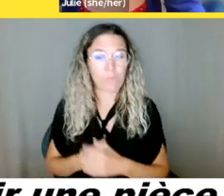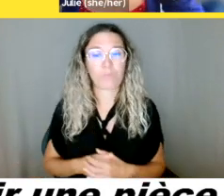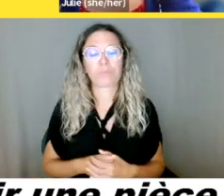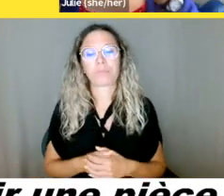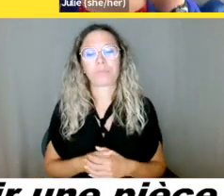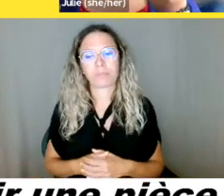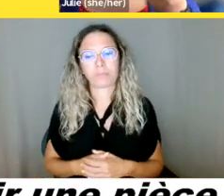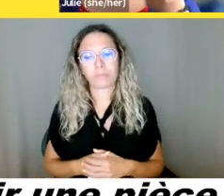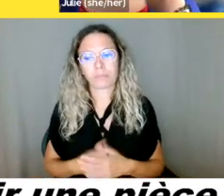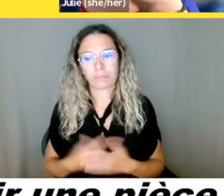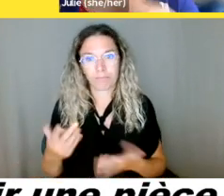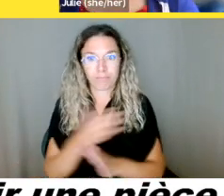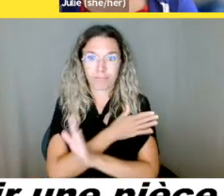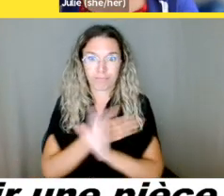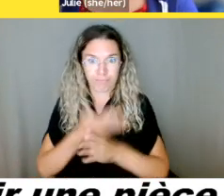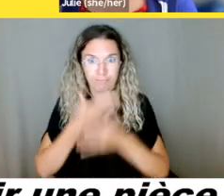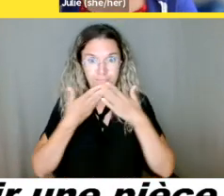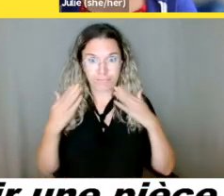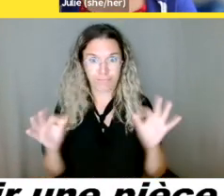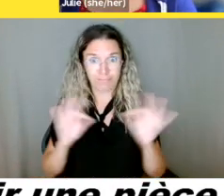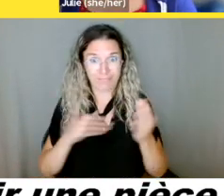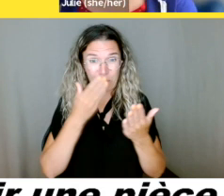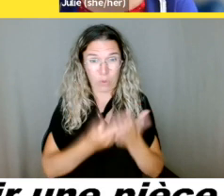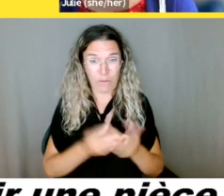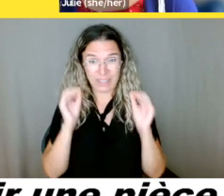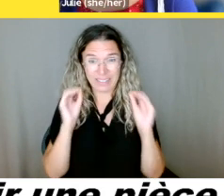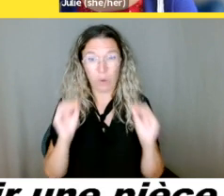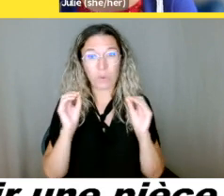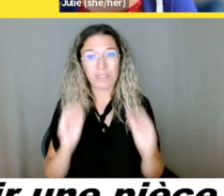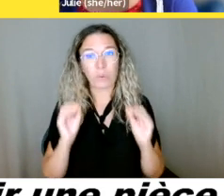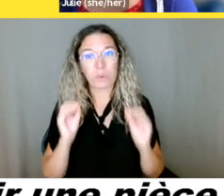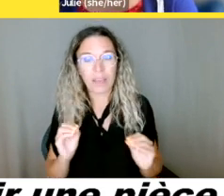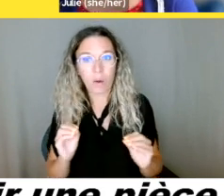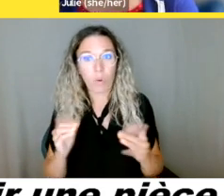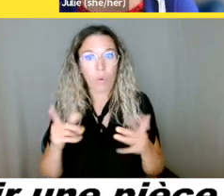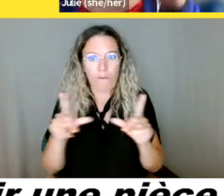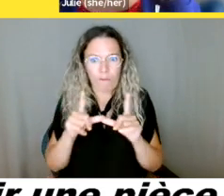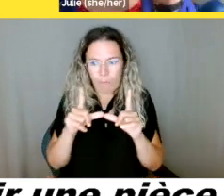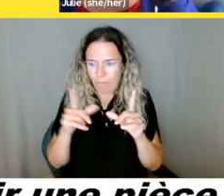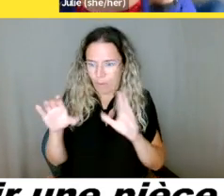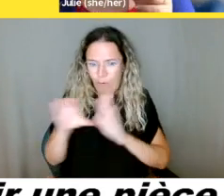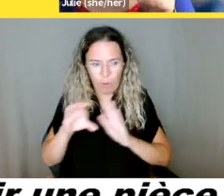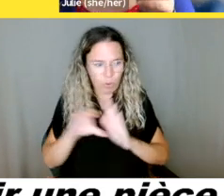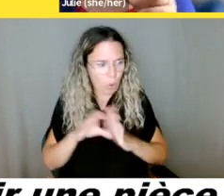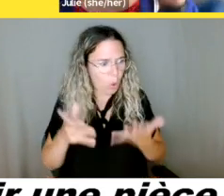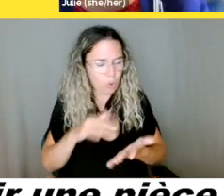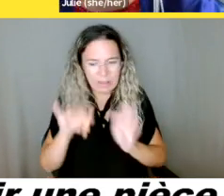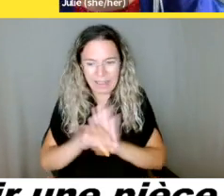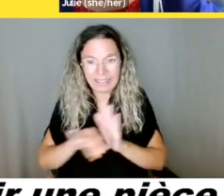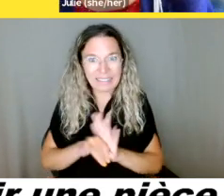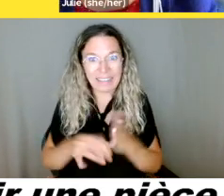comme prof d'adresse. Donc, moi, ce que j'utilisais, c'était la petite carte moure